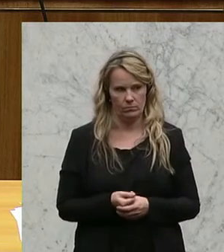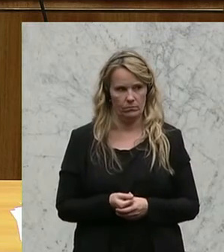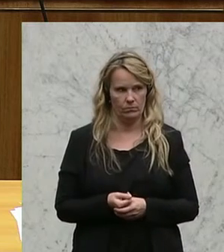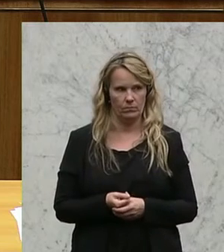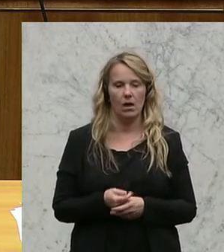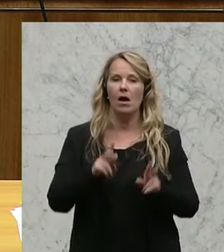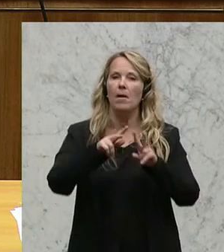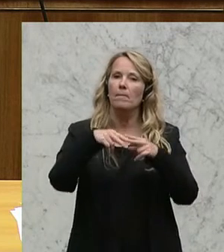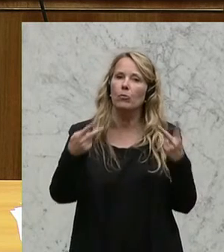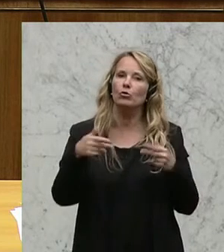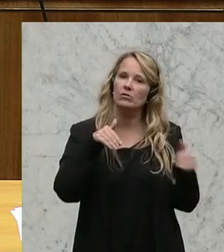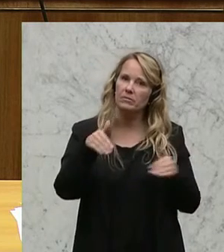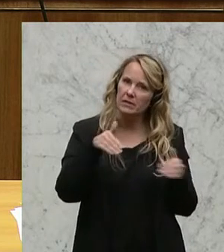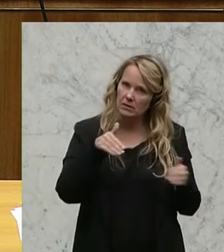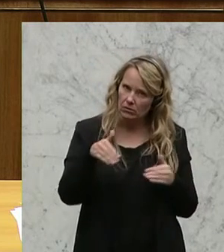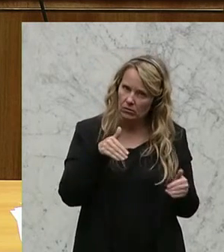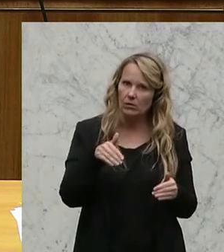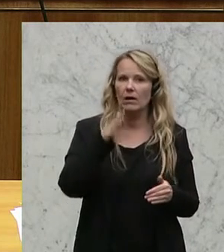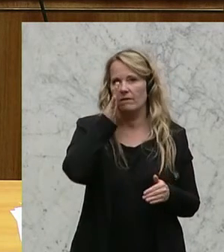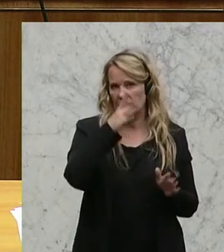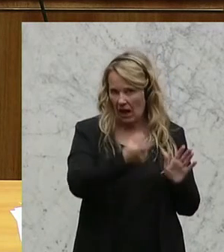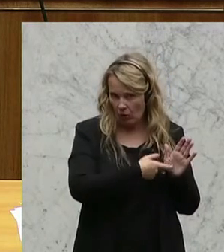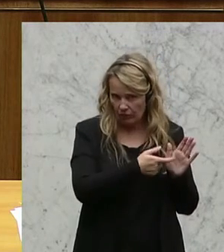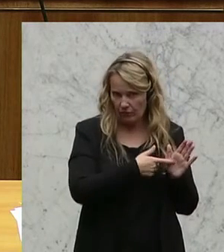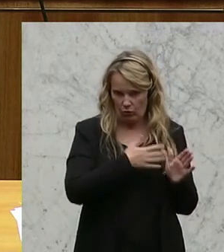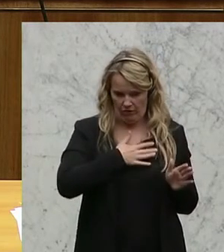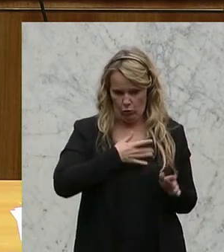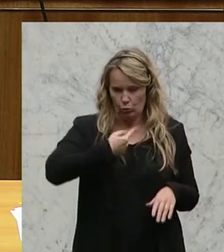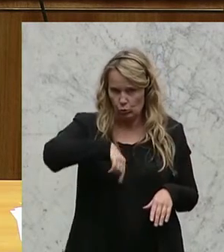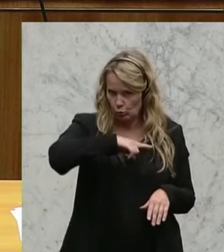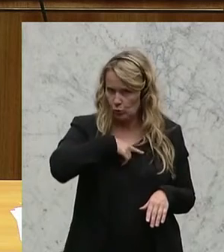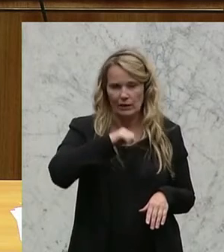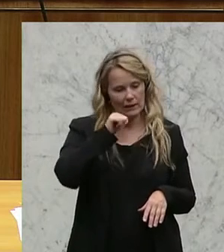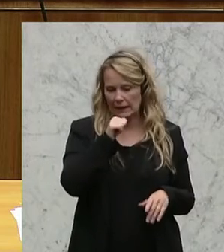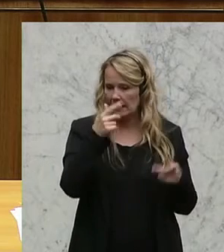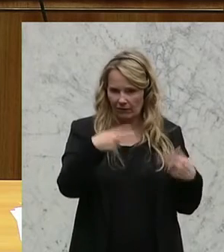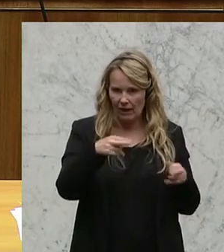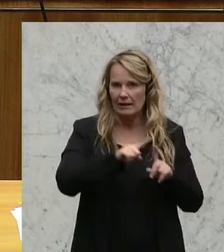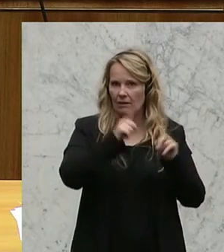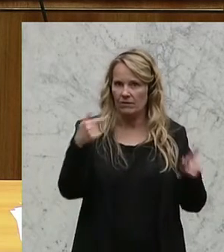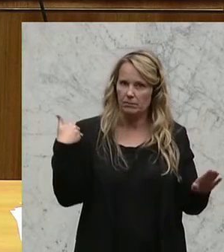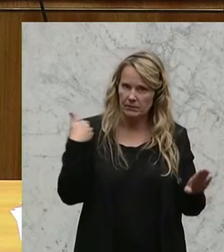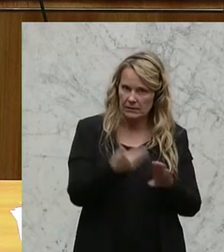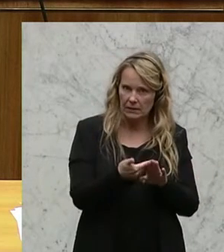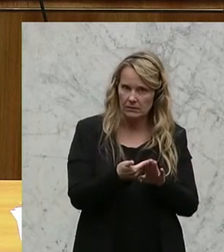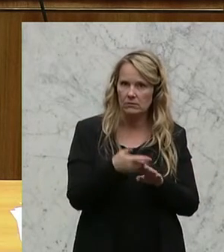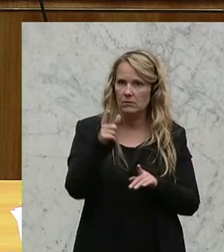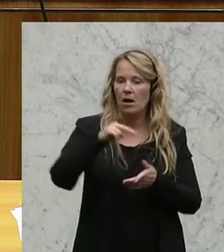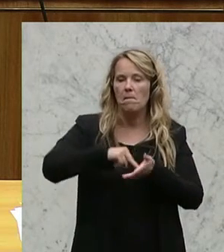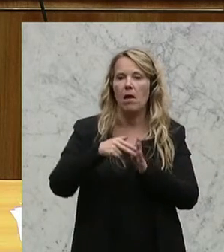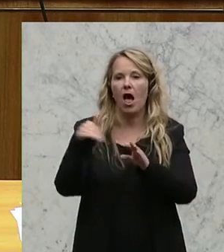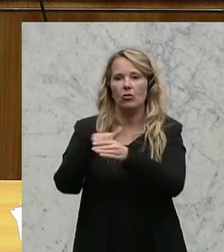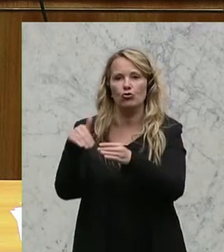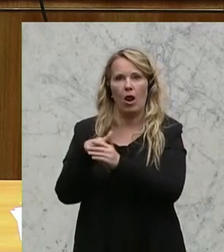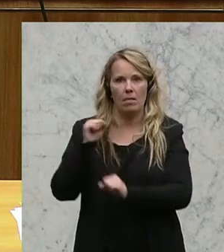Das Bundesministerium wird daher aufgefordert von uns, nicht weiter wie bisher mangelnde Planstellungen